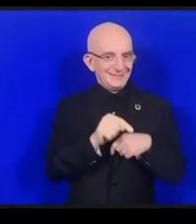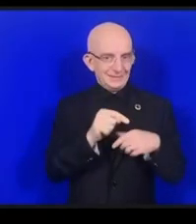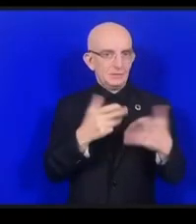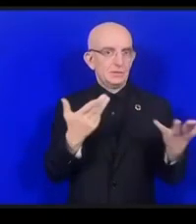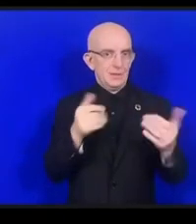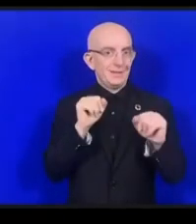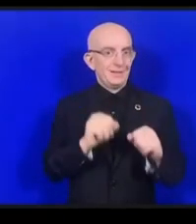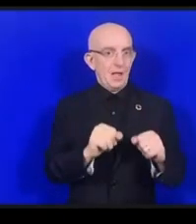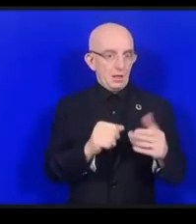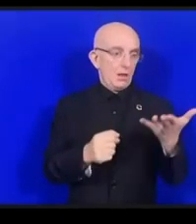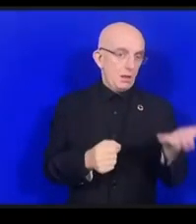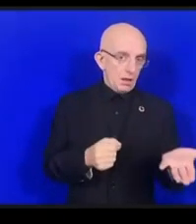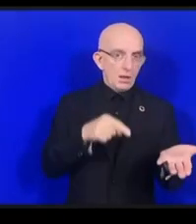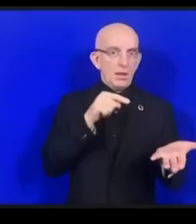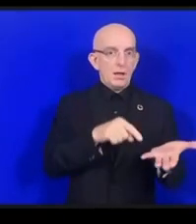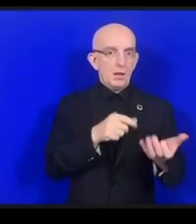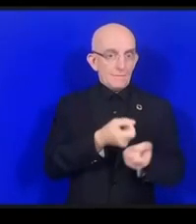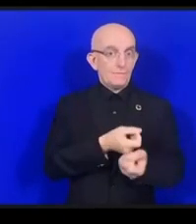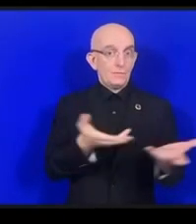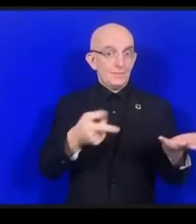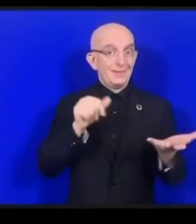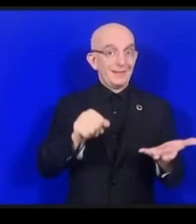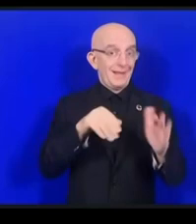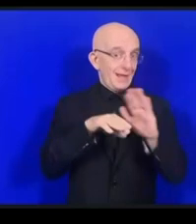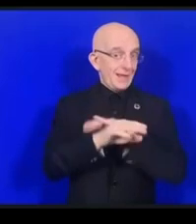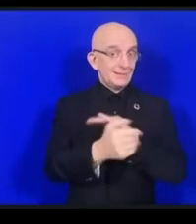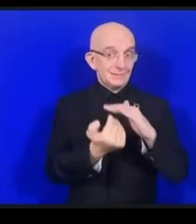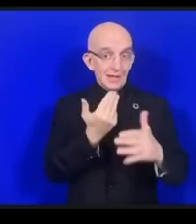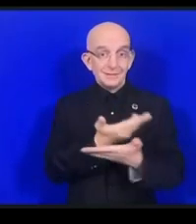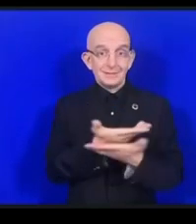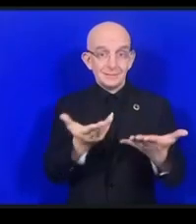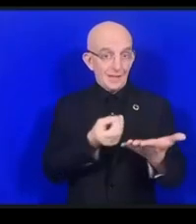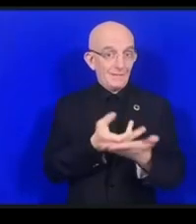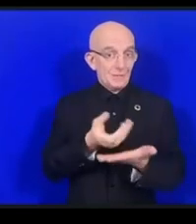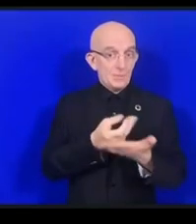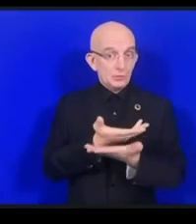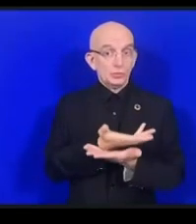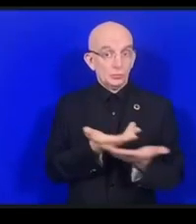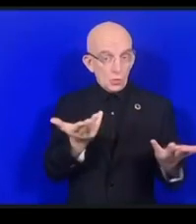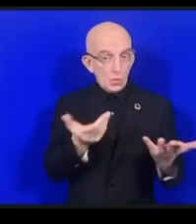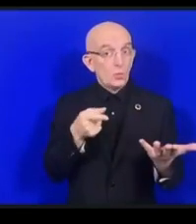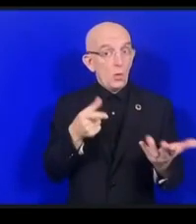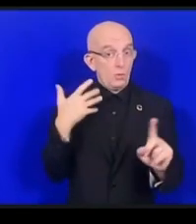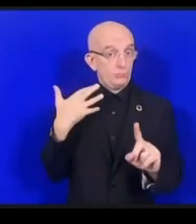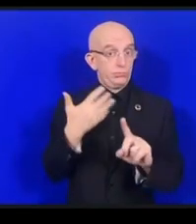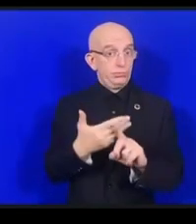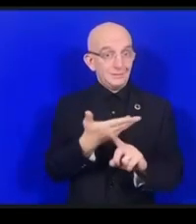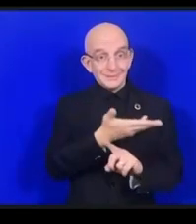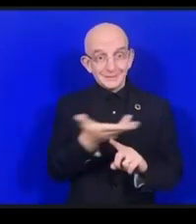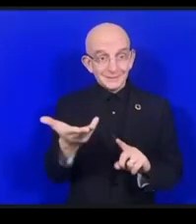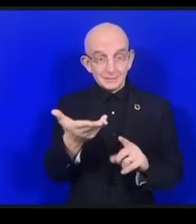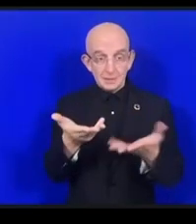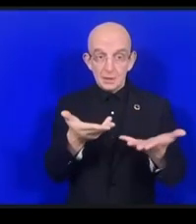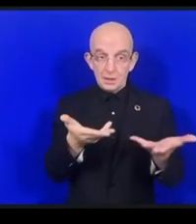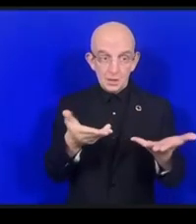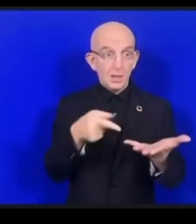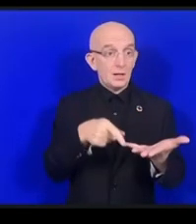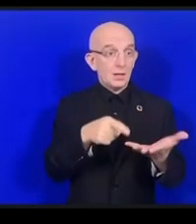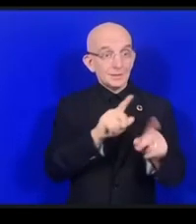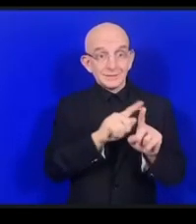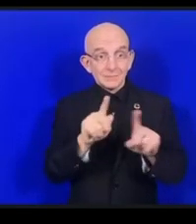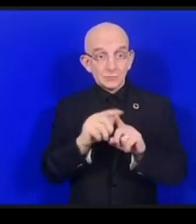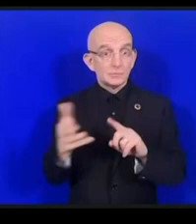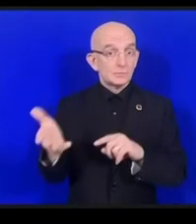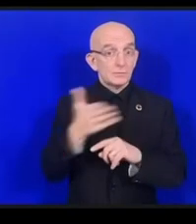はこのローカライズされたアクセスに対する権利のデリバリーというのが図書館を通